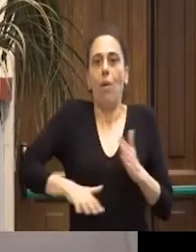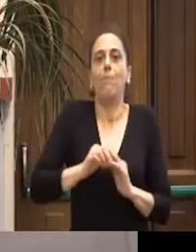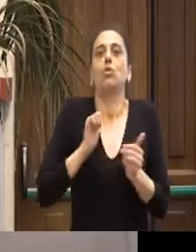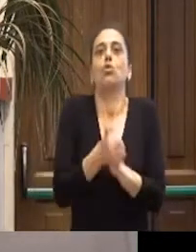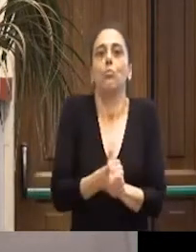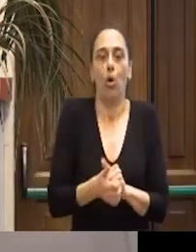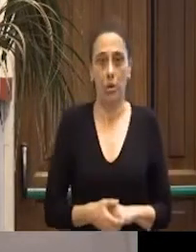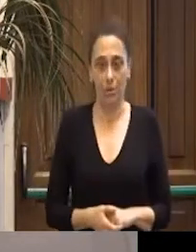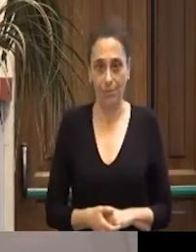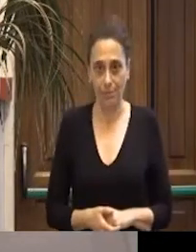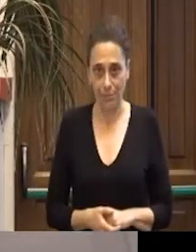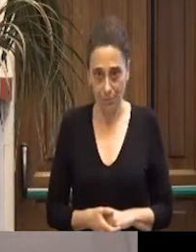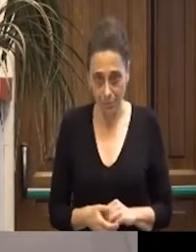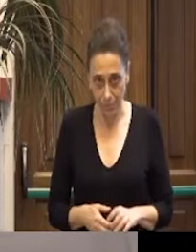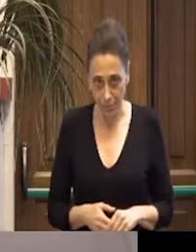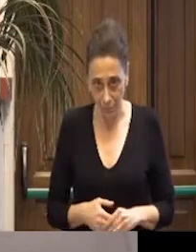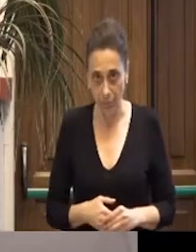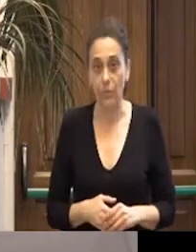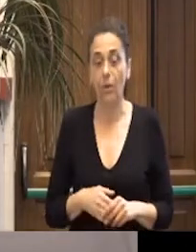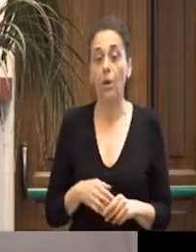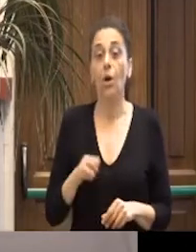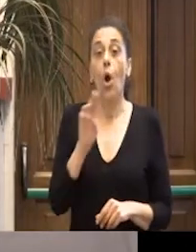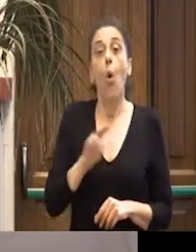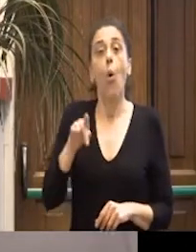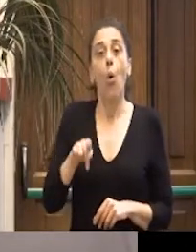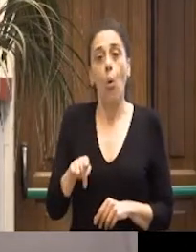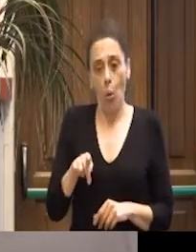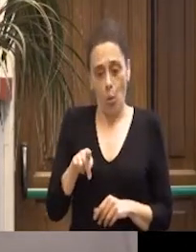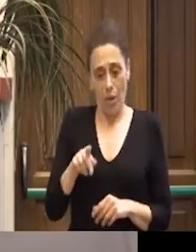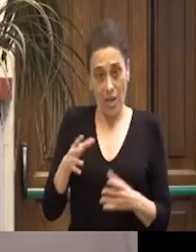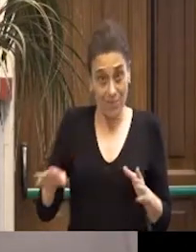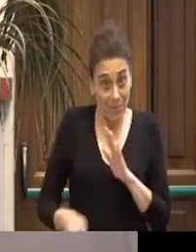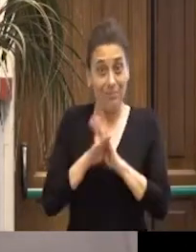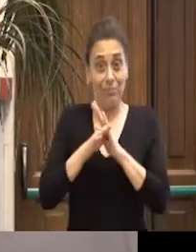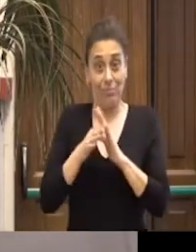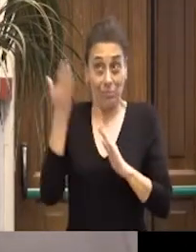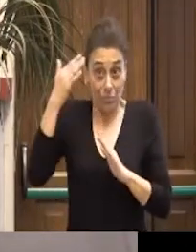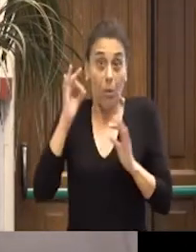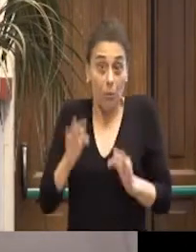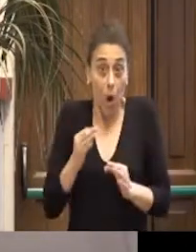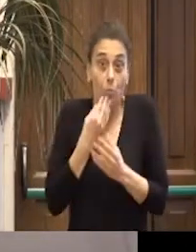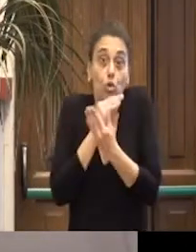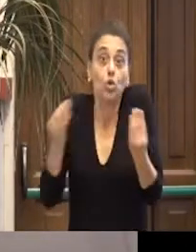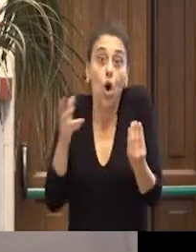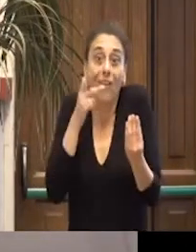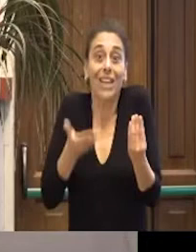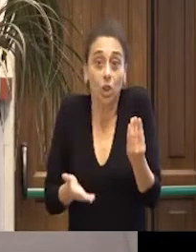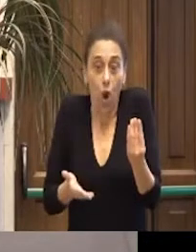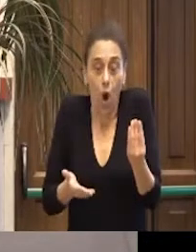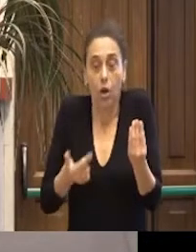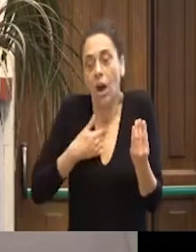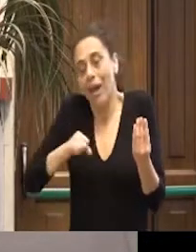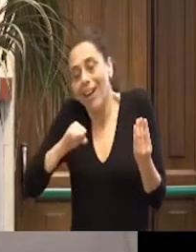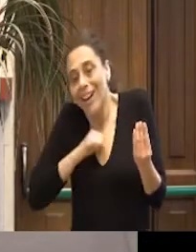cioè facendo sport. La UISP è nata in questo modo, è nata da giovani e donne e quindi io credo che il